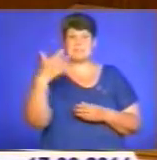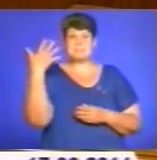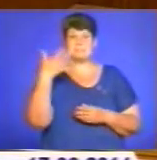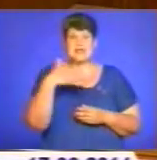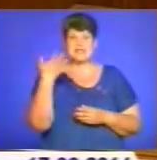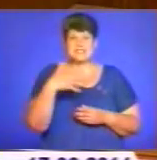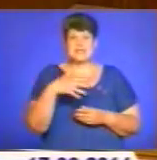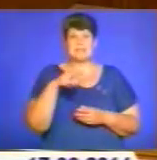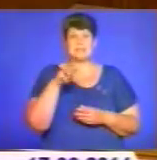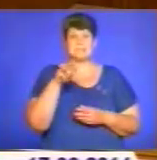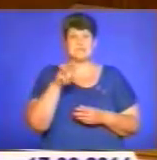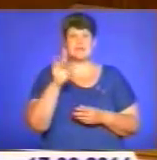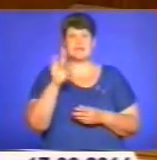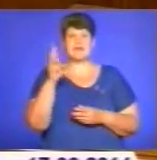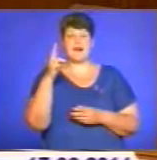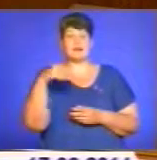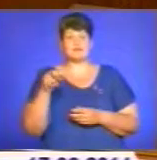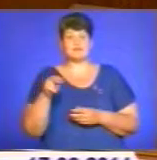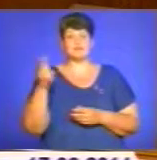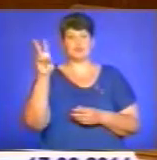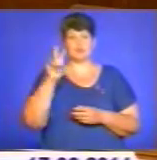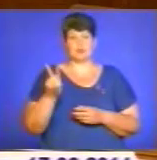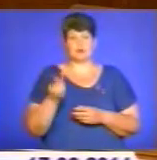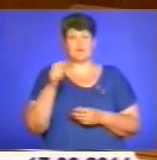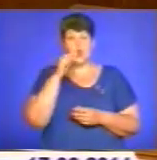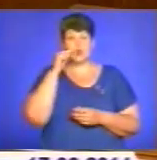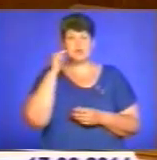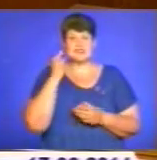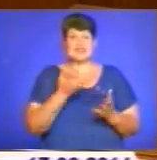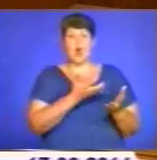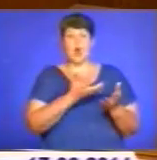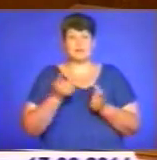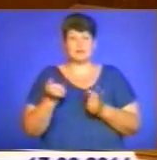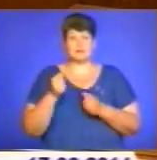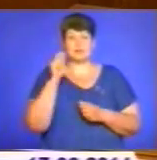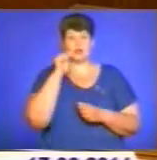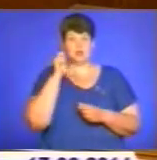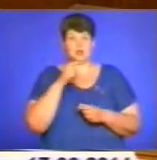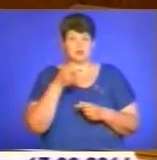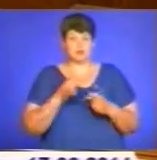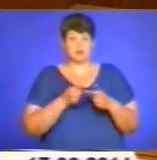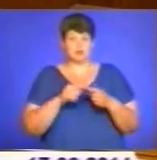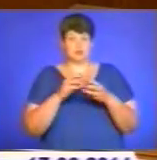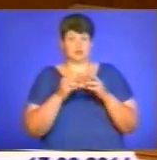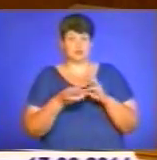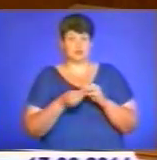мільярдів доларів. Росія отримала від України таку суму коштів.